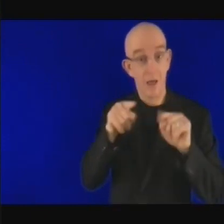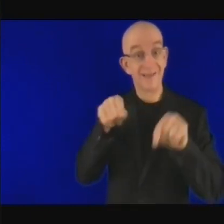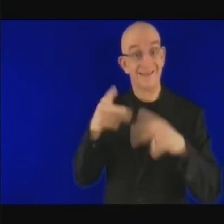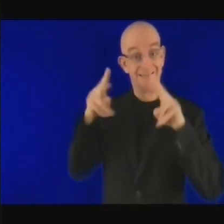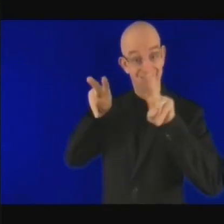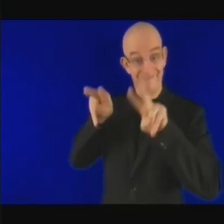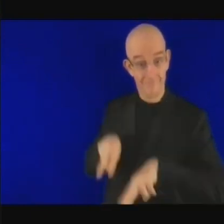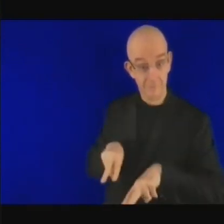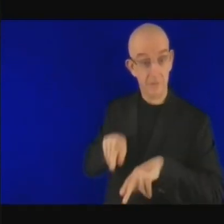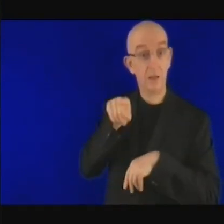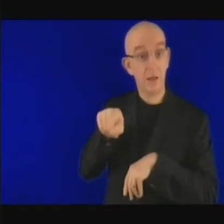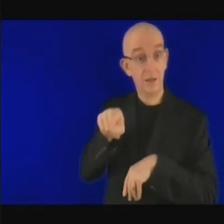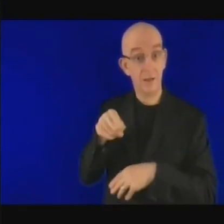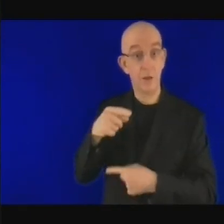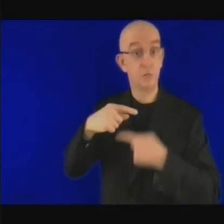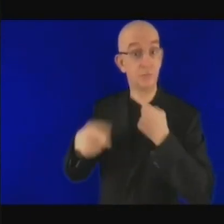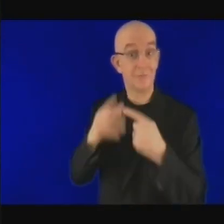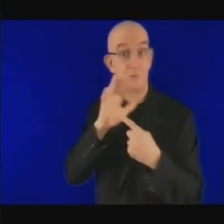en réalité